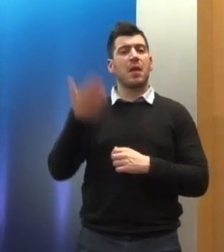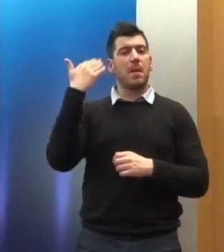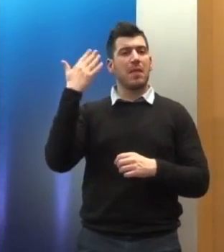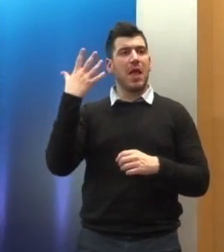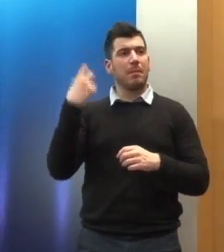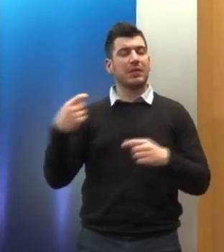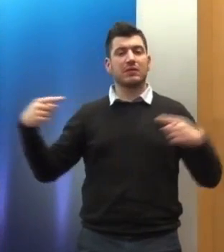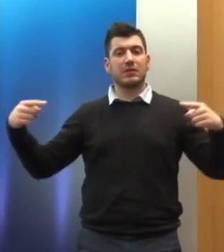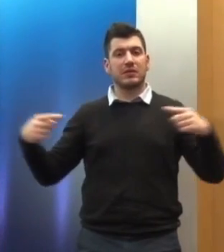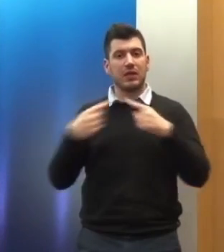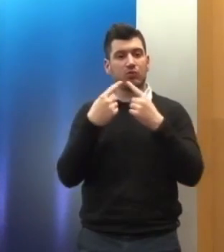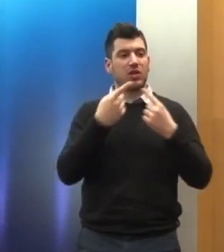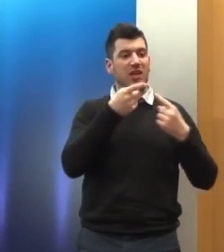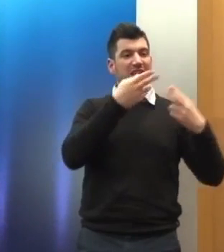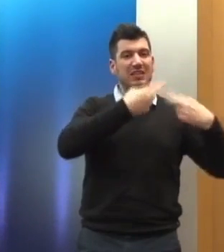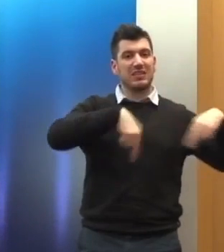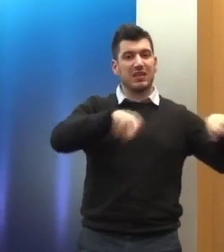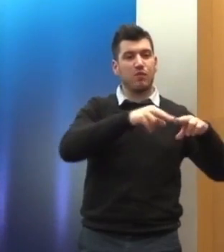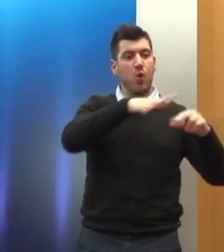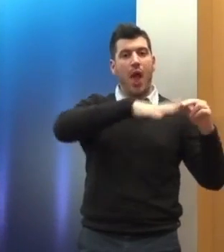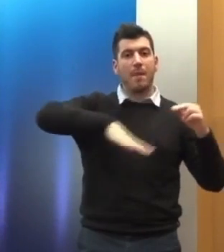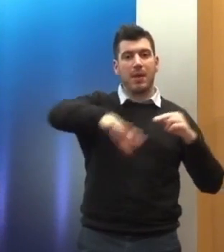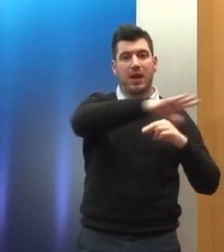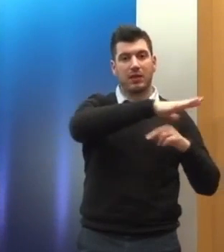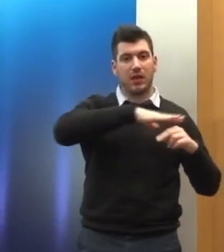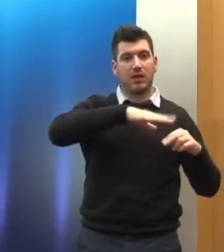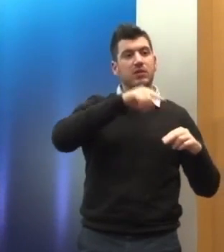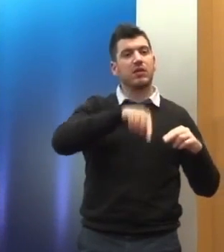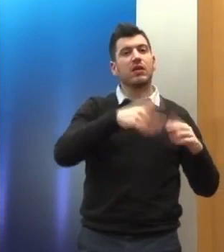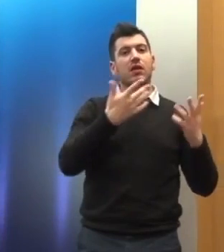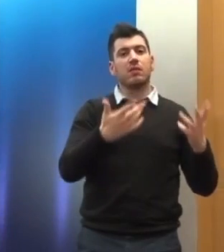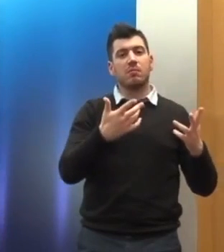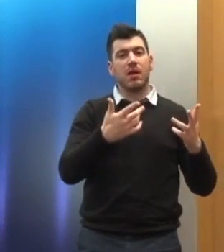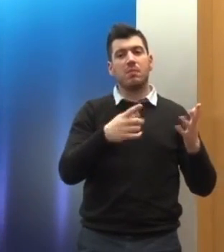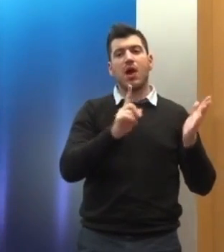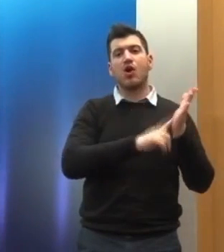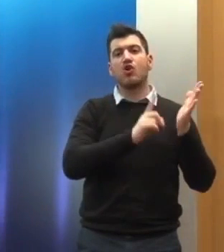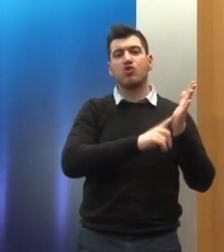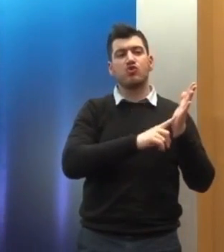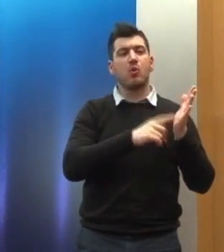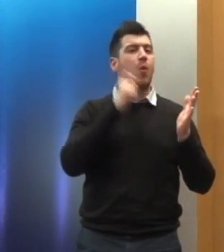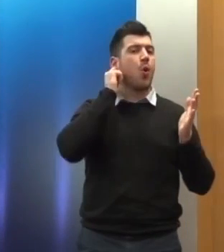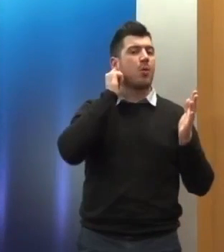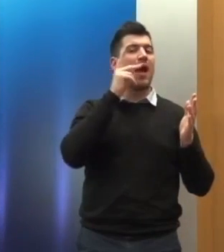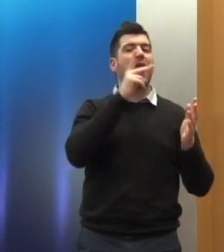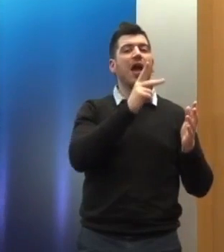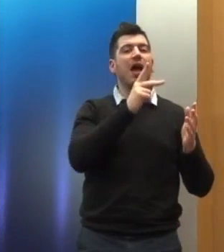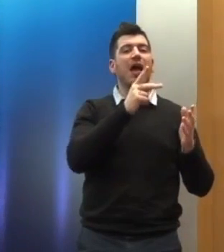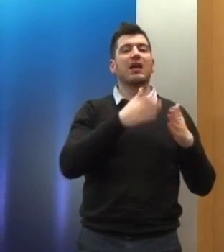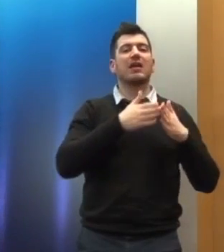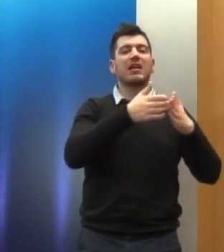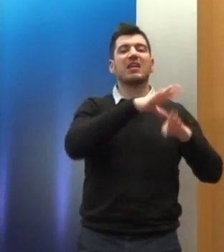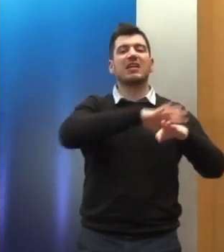σύγκρουσης με το Συμβούλιο της Επικρατείας, με μια νομολογία καπετάνιος που ακολούθησε και μια νέα απόφαση στις Μανίδης και οι δύο του